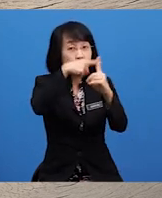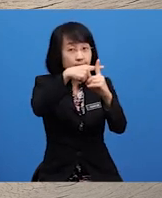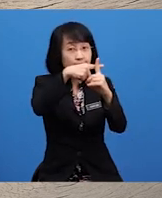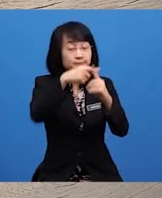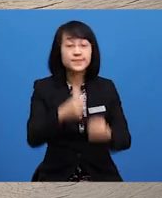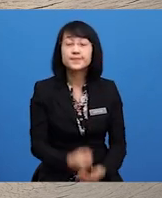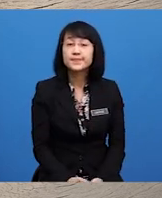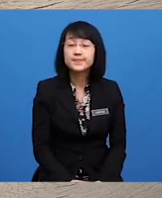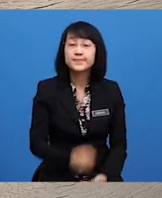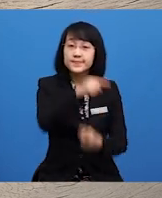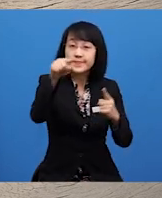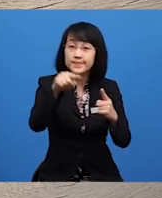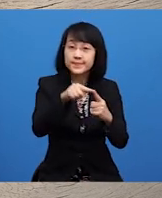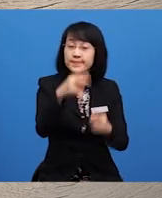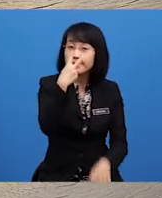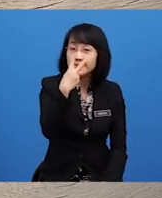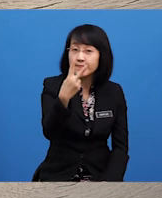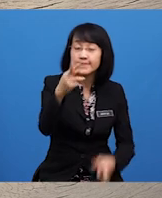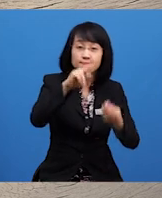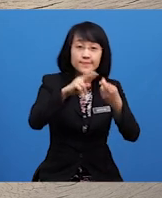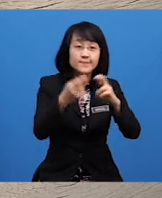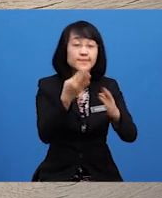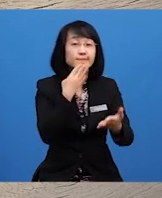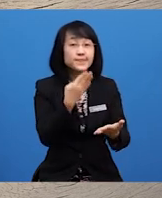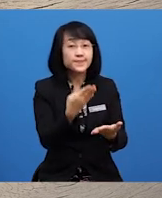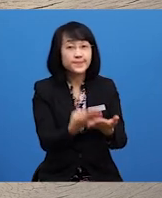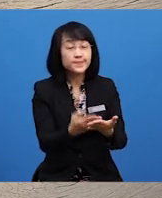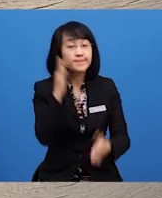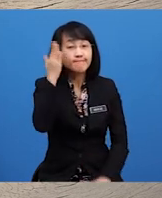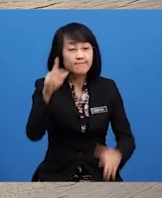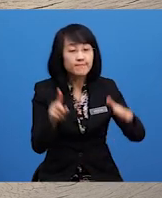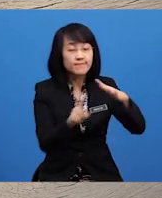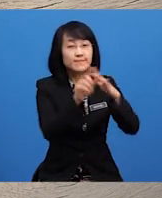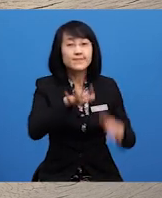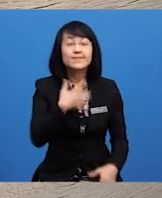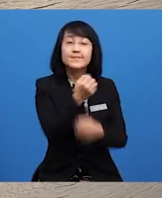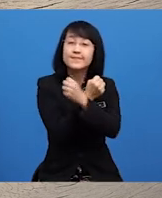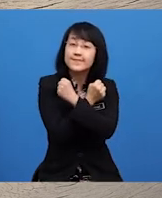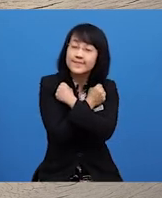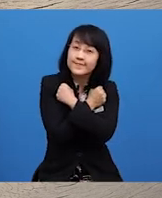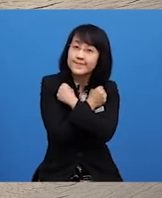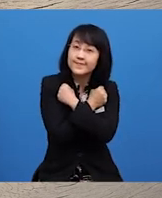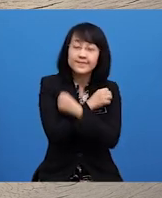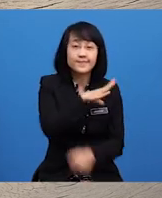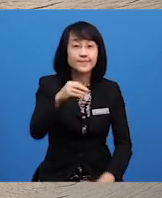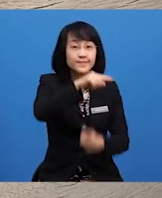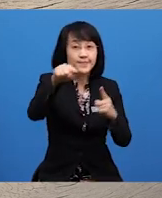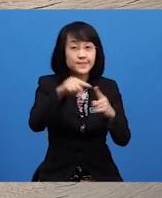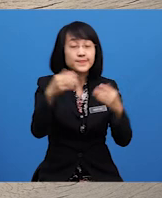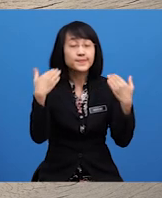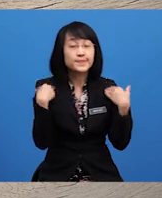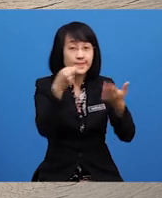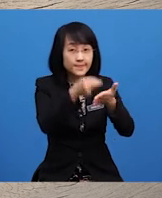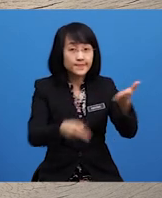Apabila memandang rakan baik Akan timbul rasa sayang Dan apabila ada